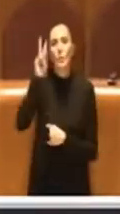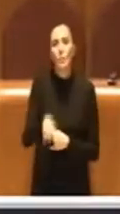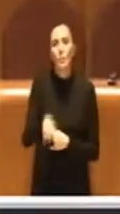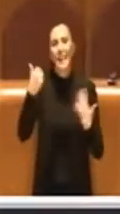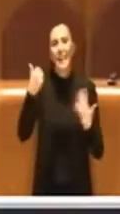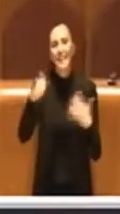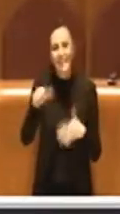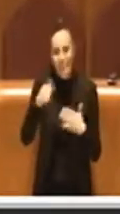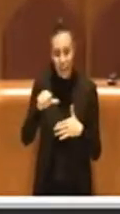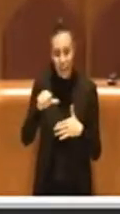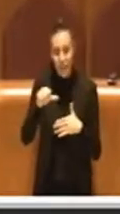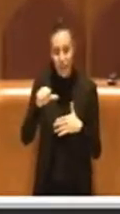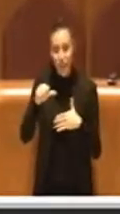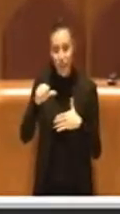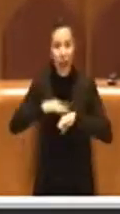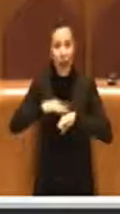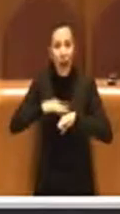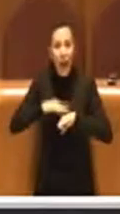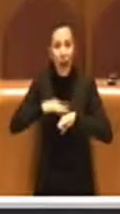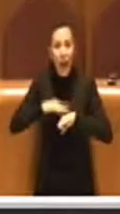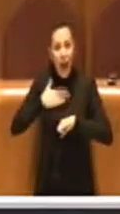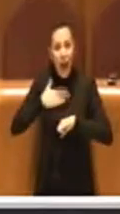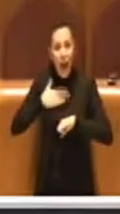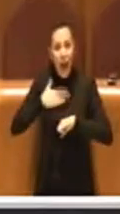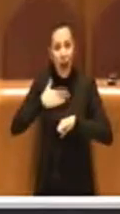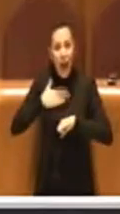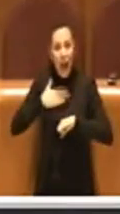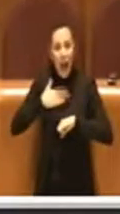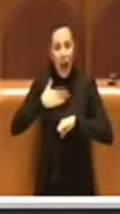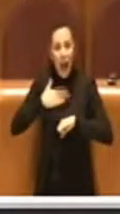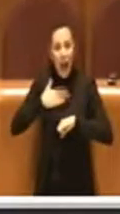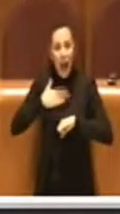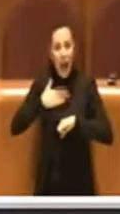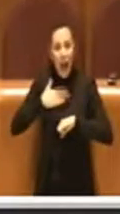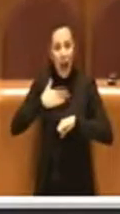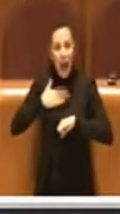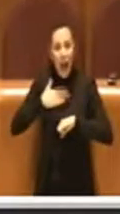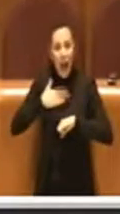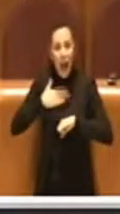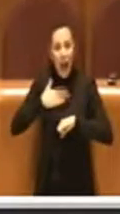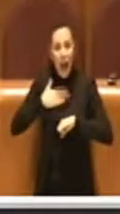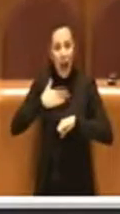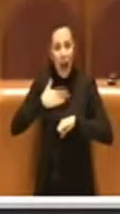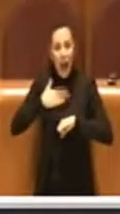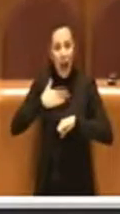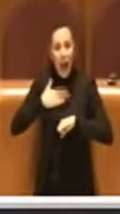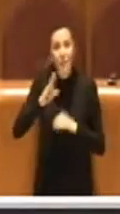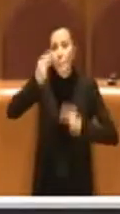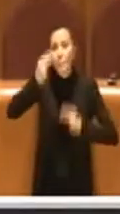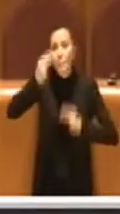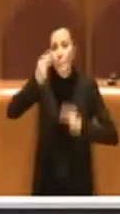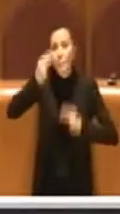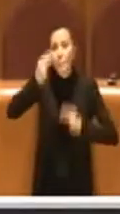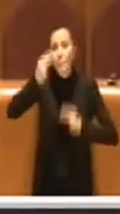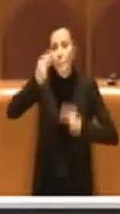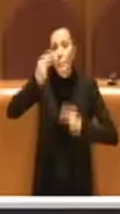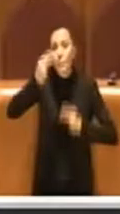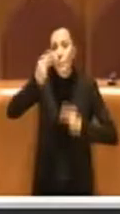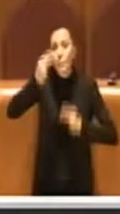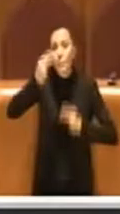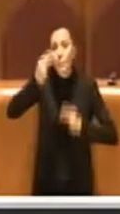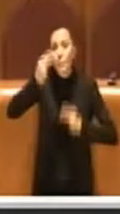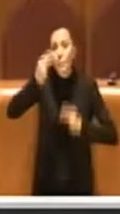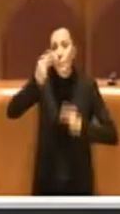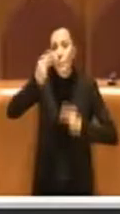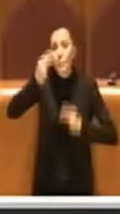da questa amministrazione. Che significa? Che i debiti fuori di bilancio sono stati presi al volo, ok? Senza arrivare alla